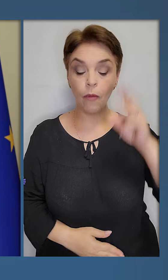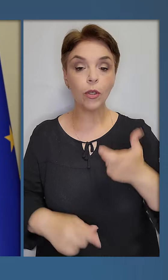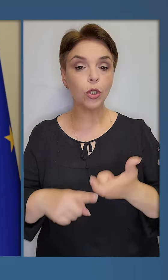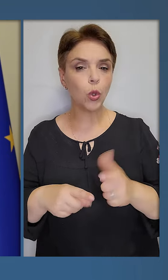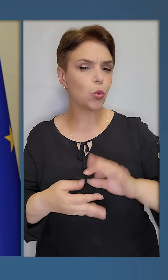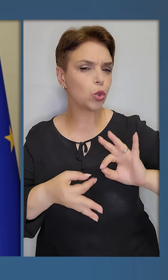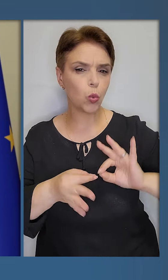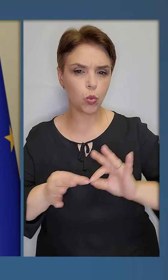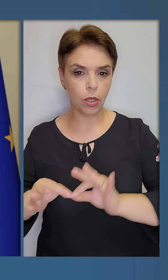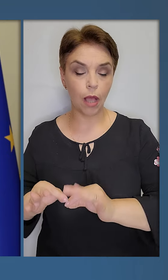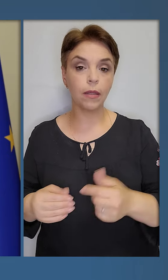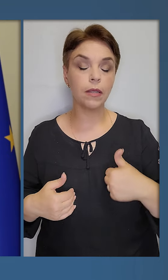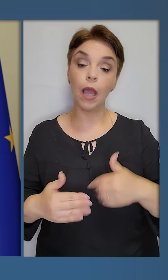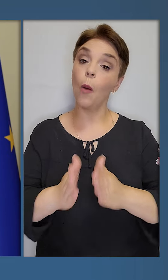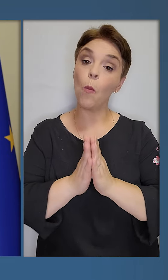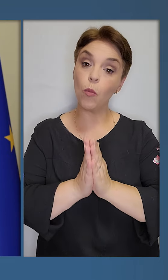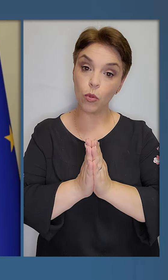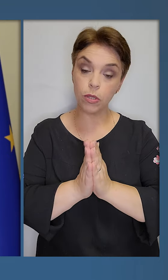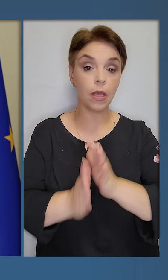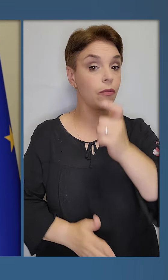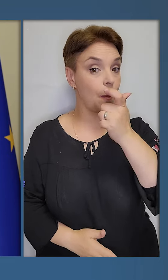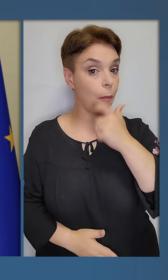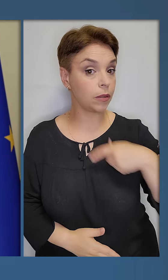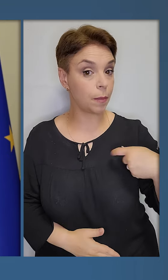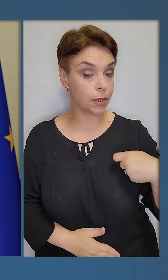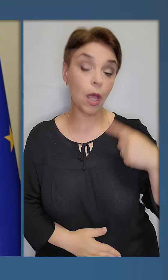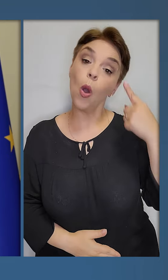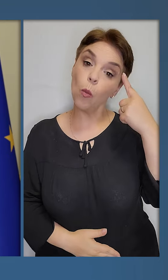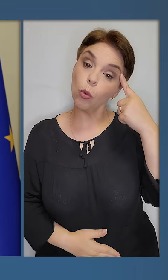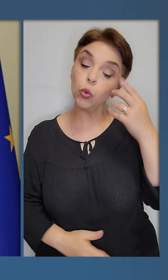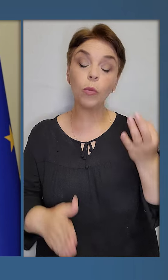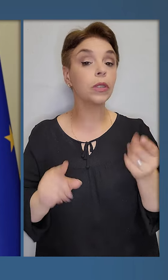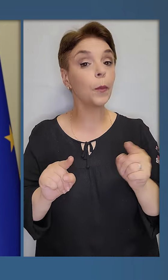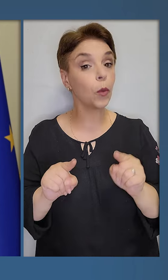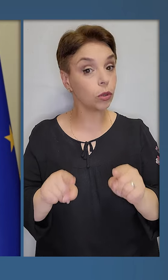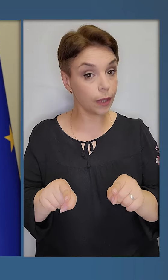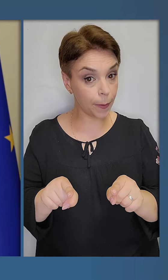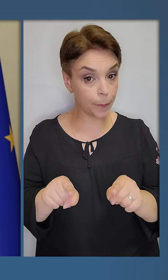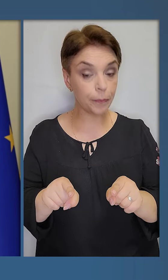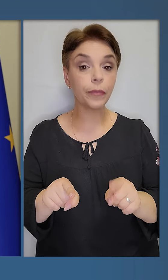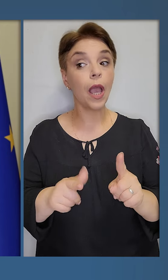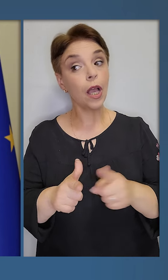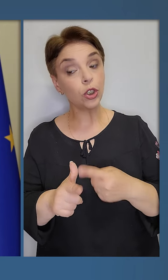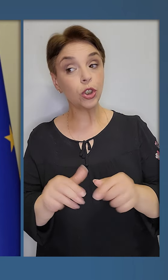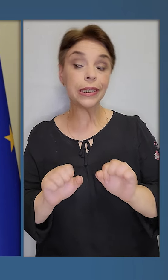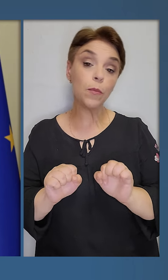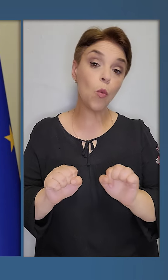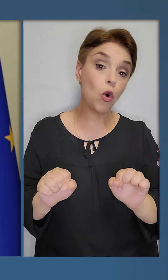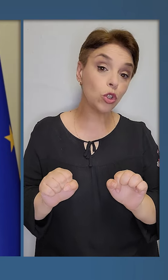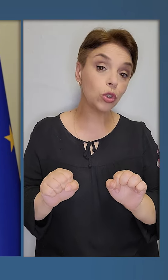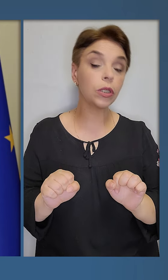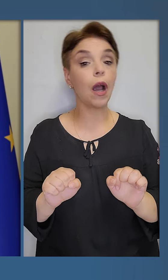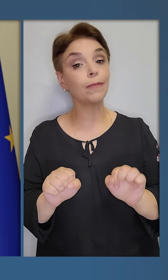дуже ускладнені. І я попросив пана президента подумати про те, чи не можна